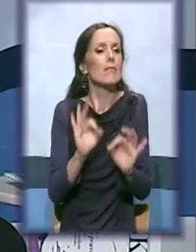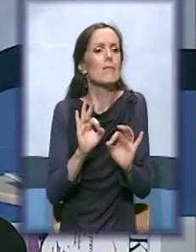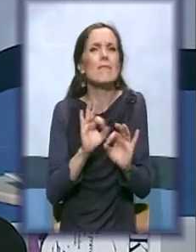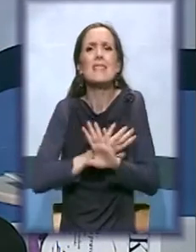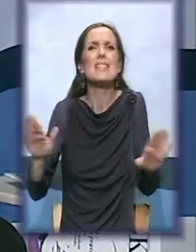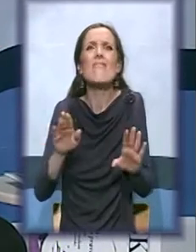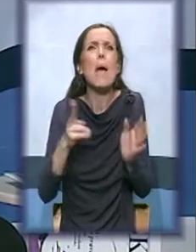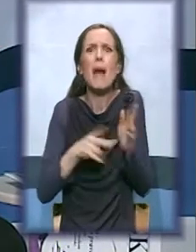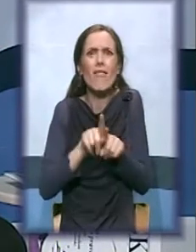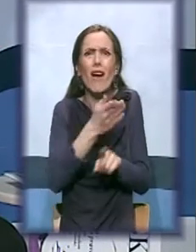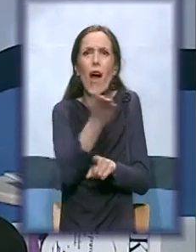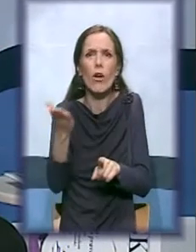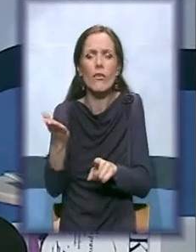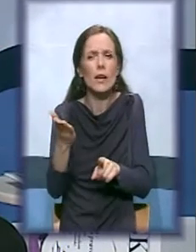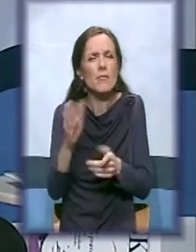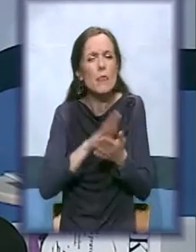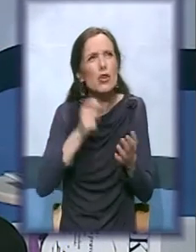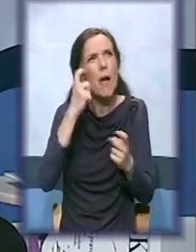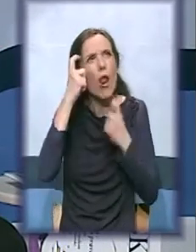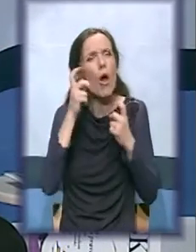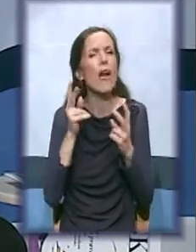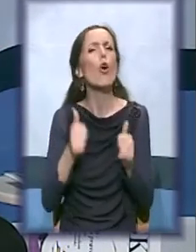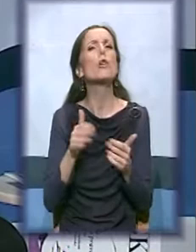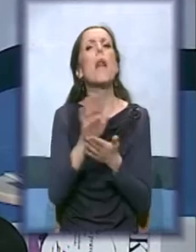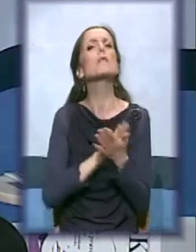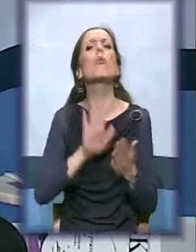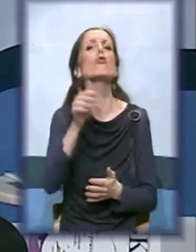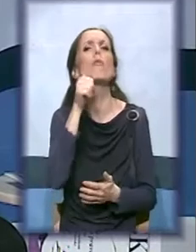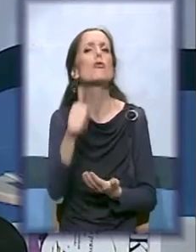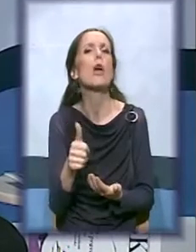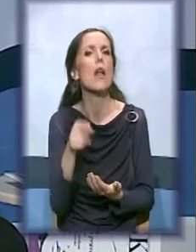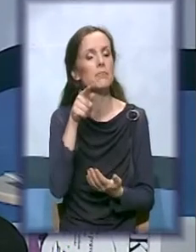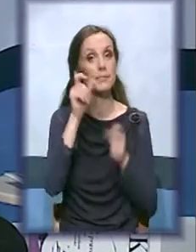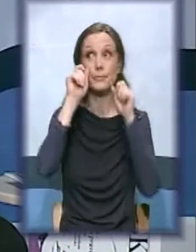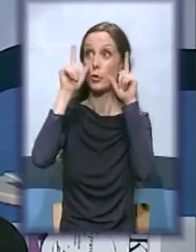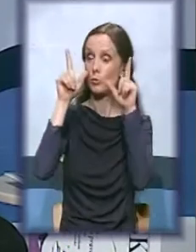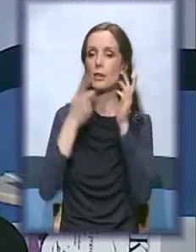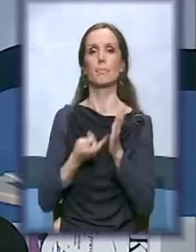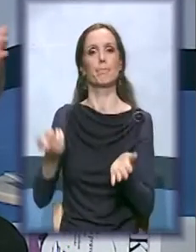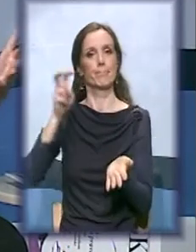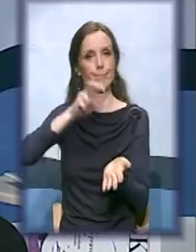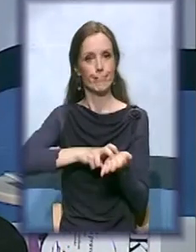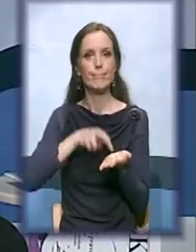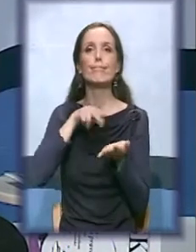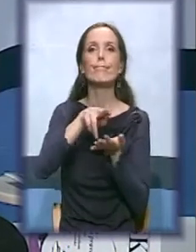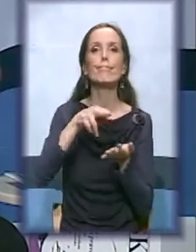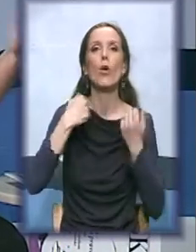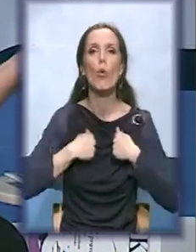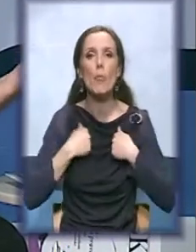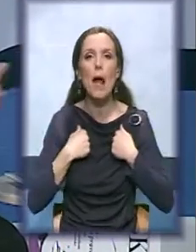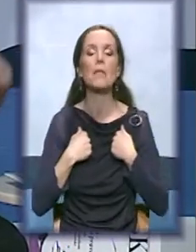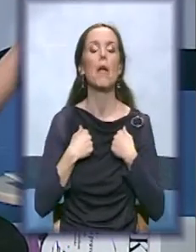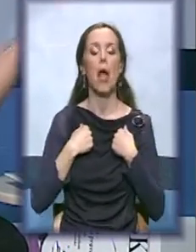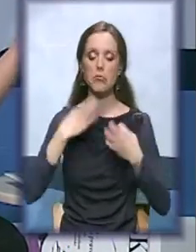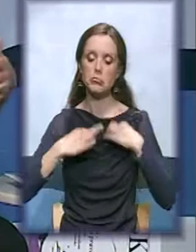počnijete da razmišljate o tome kako je danas počeo vaš dan. Ustali ste, otešli ste do kupatila, rešeni da odete do